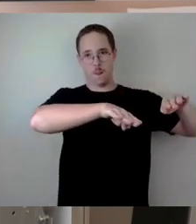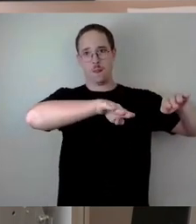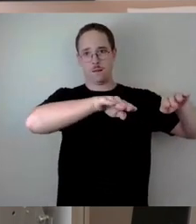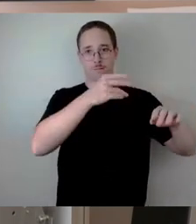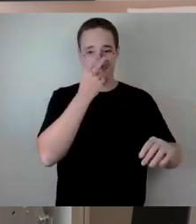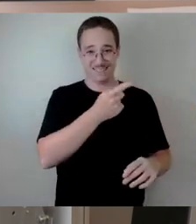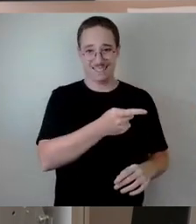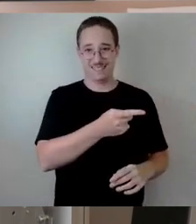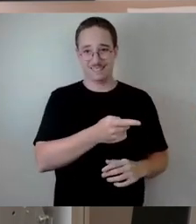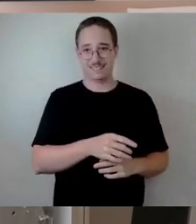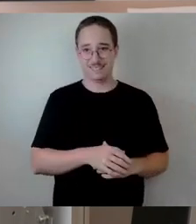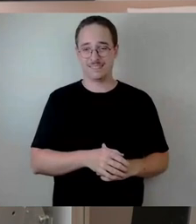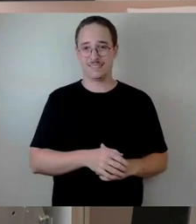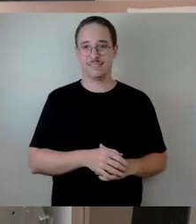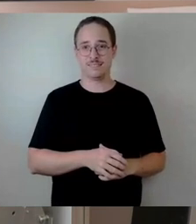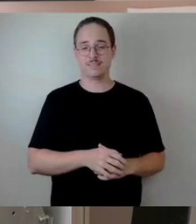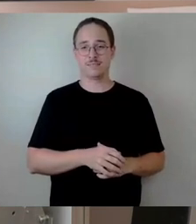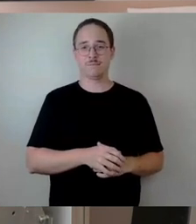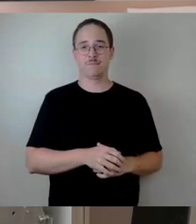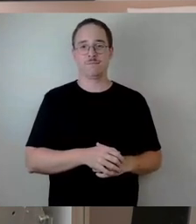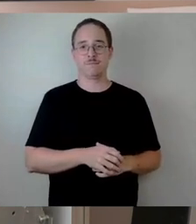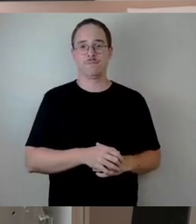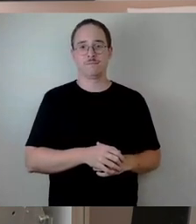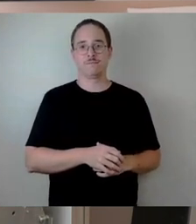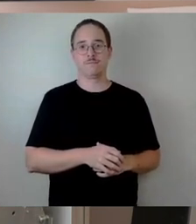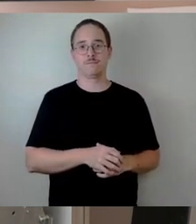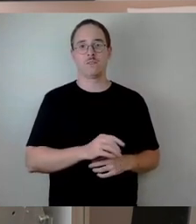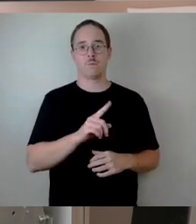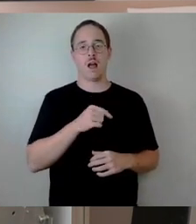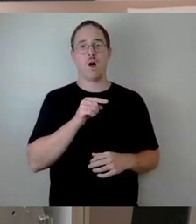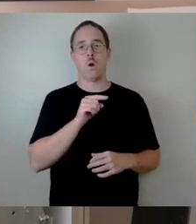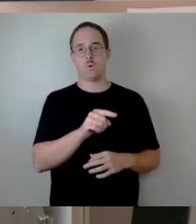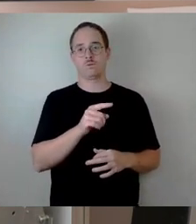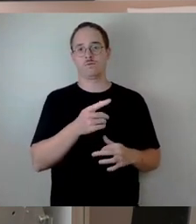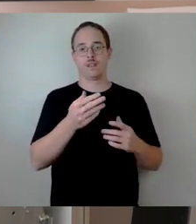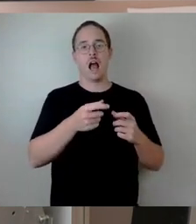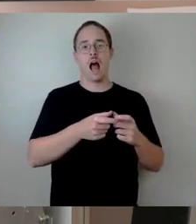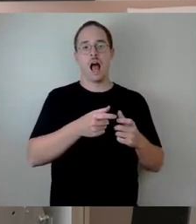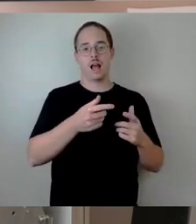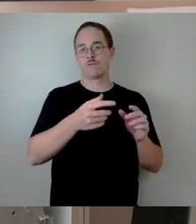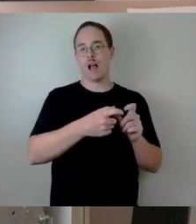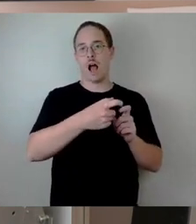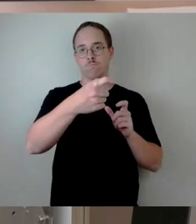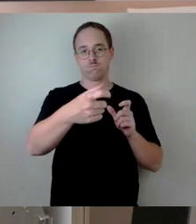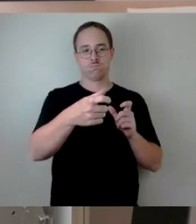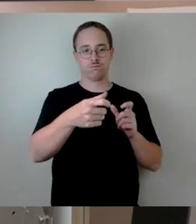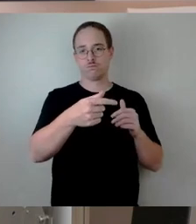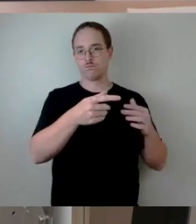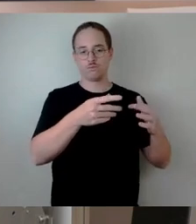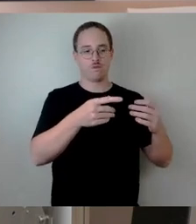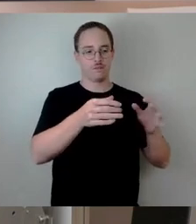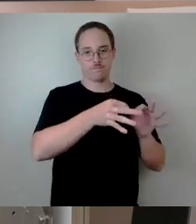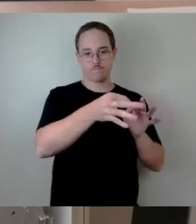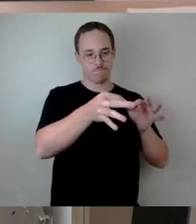und in dem Zusammenhang dann auch der verbliebene Kragarm zum Widerlager hin, also das, was auf Neustädter Seite ist.